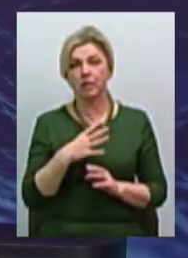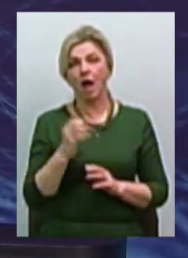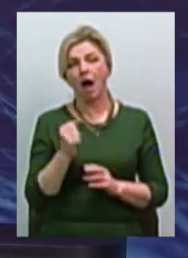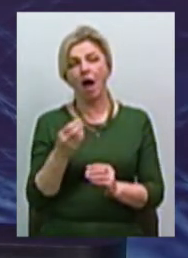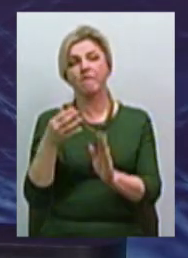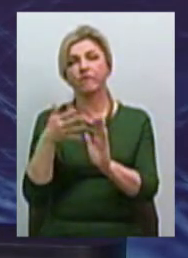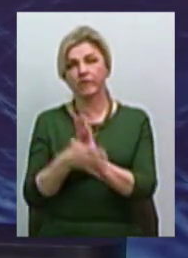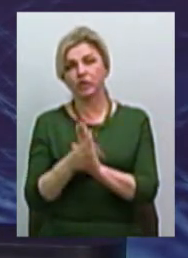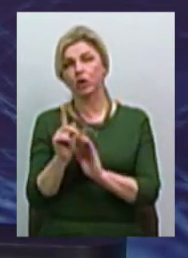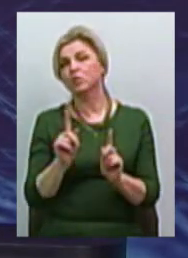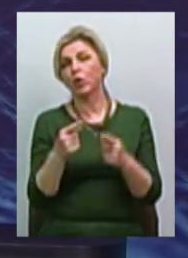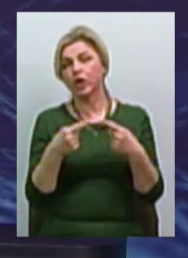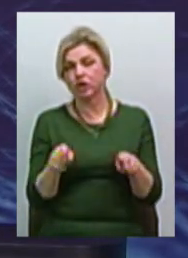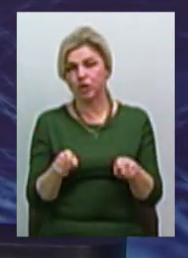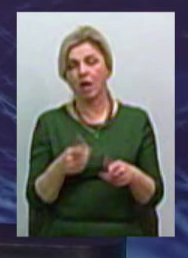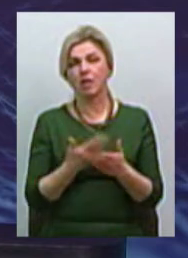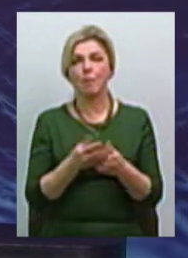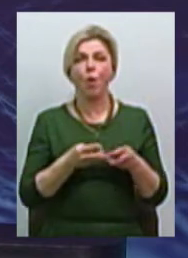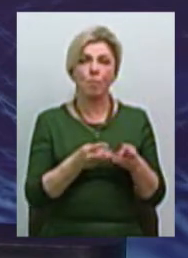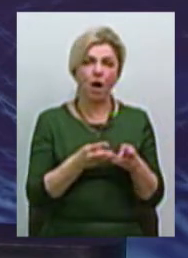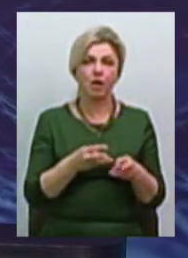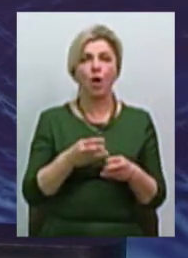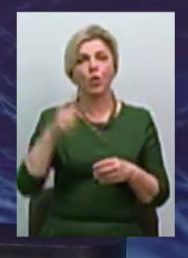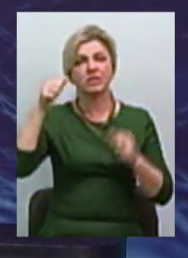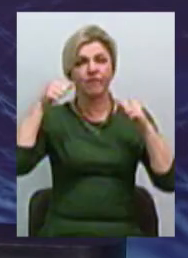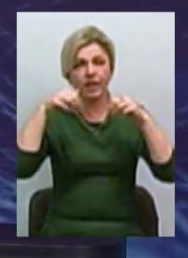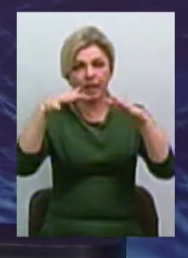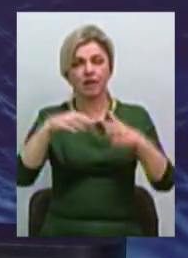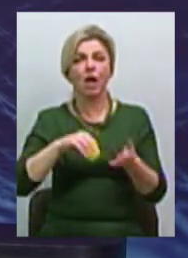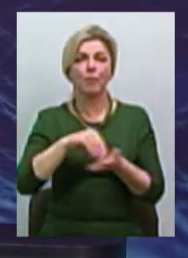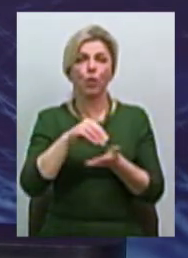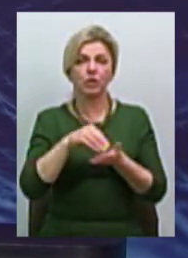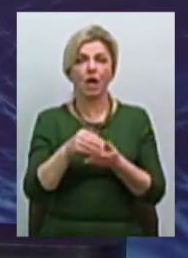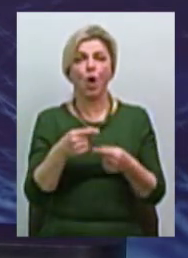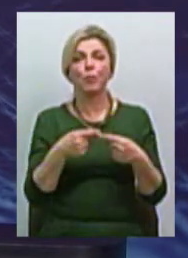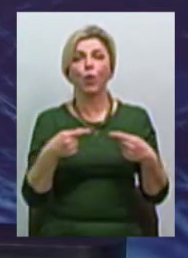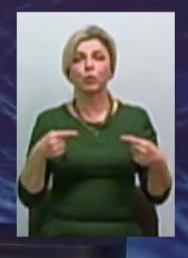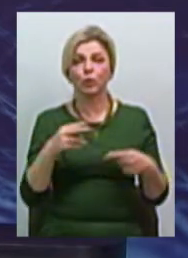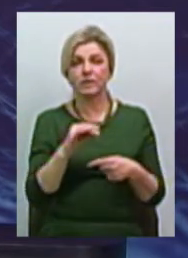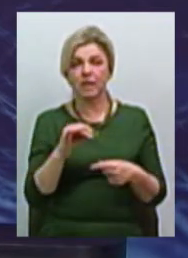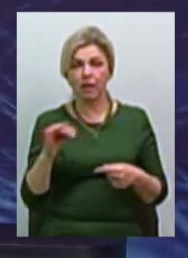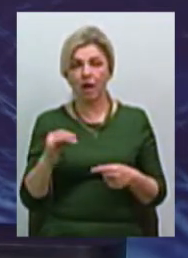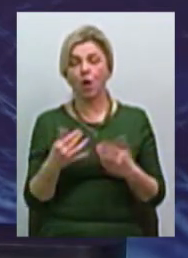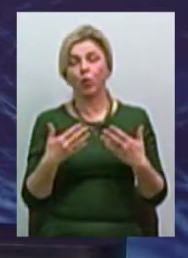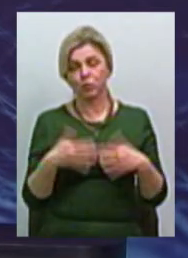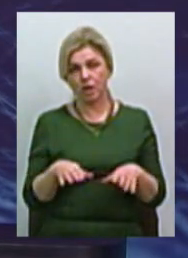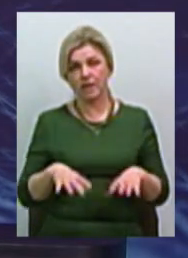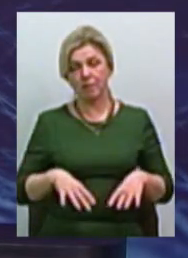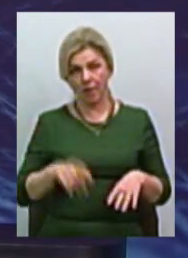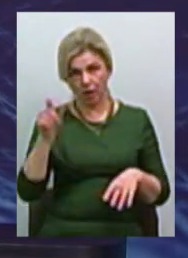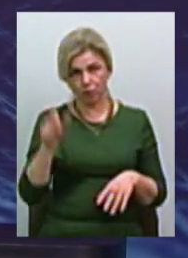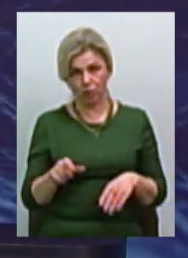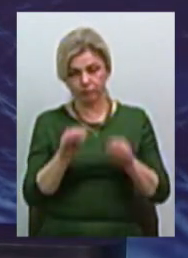на щось інше, наприклад, на опалення, освітлення, придбання продукції, то вже, відповідно, інспектор